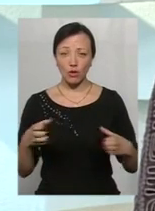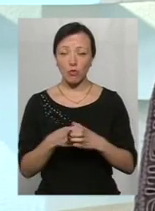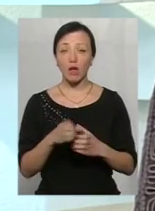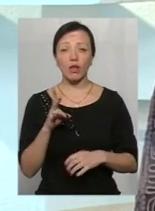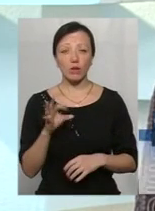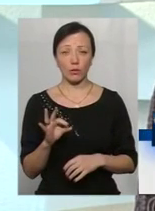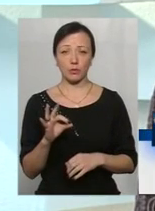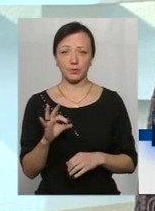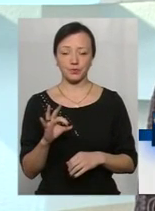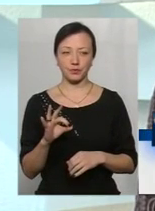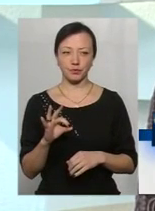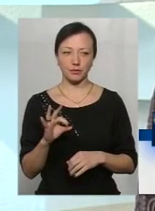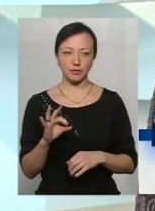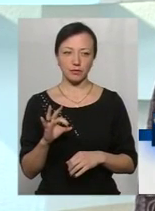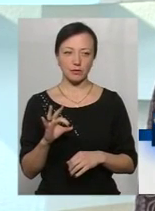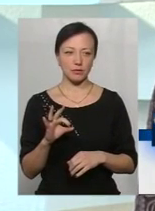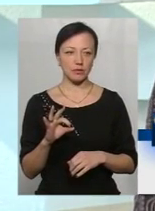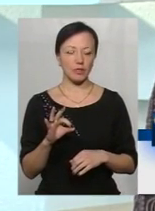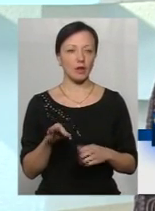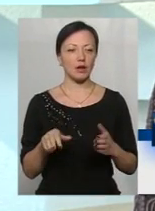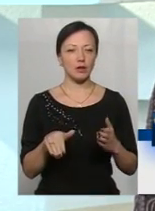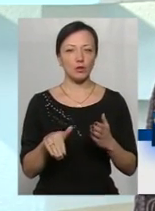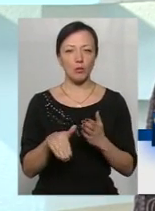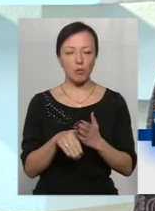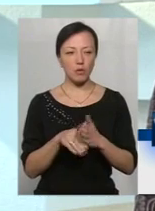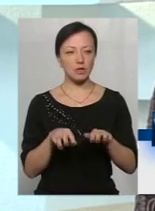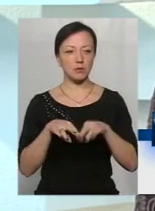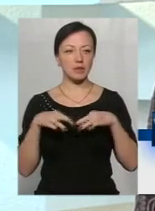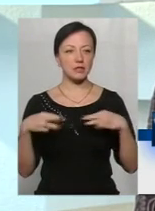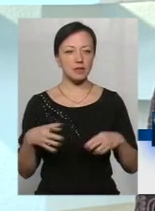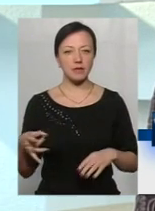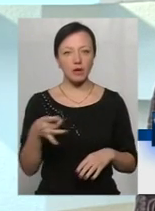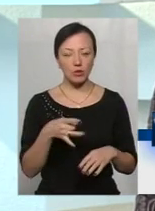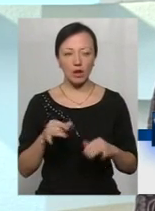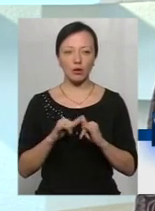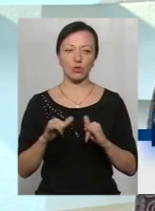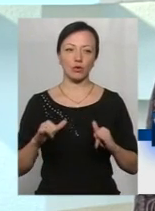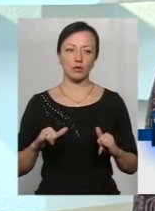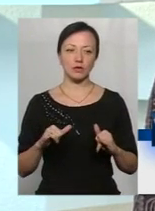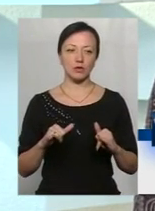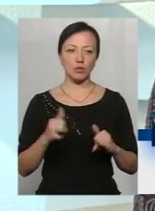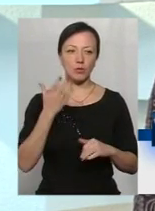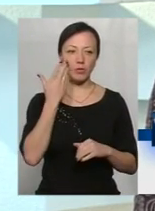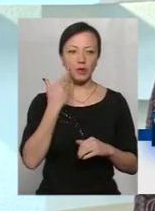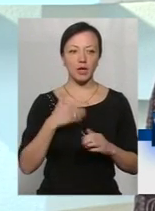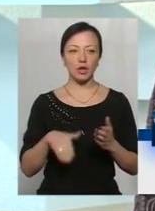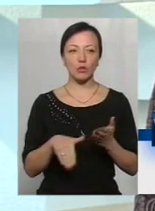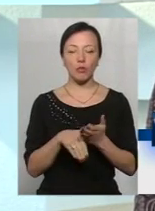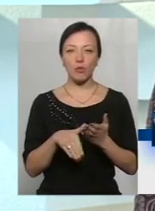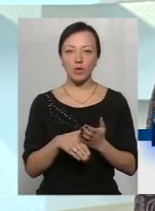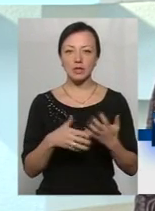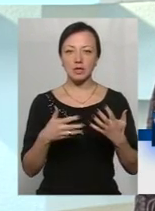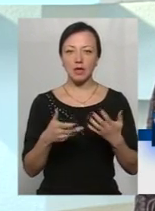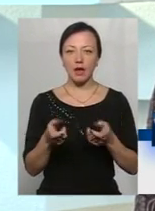разом з тим, при допомозі і Міністерства регіонального розвитку, при допомозі апарату,